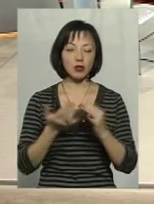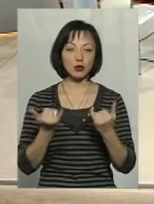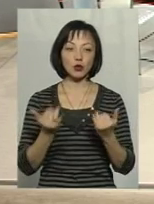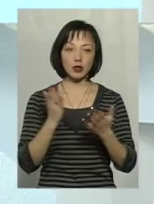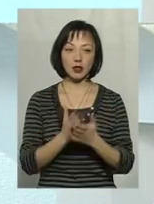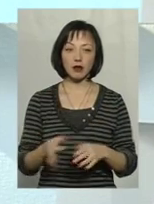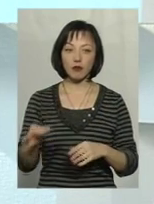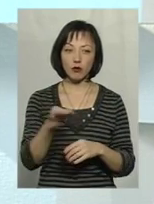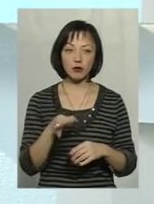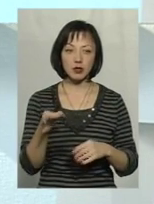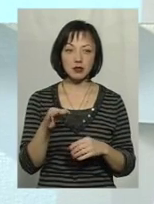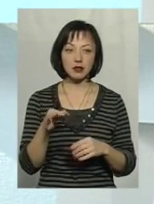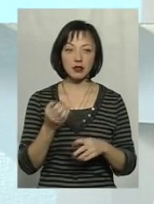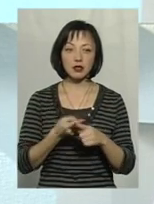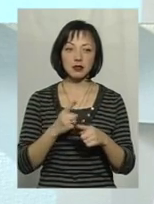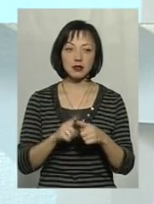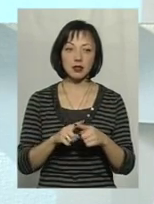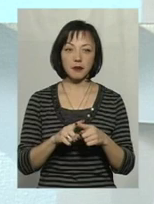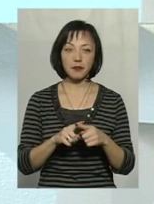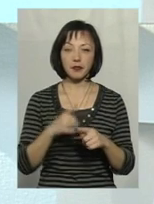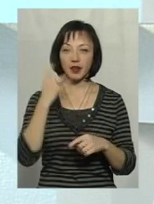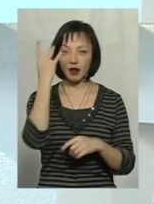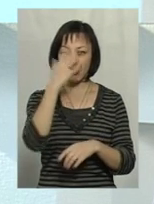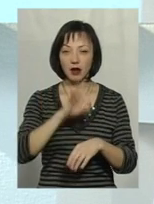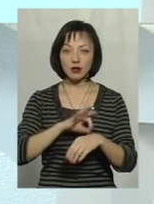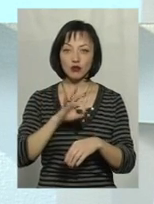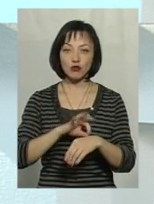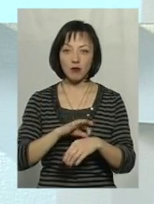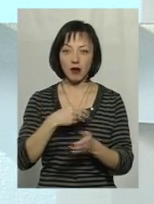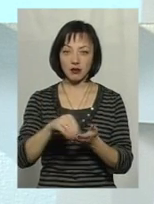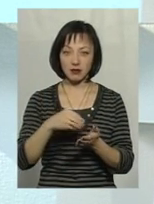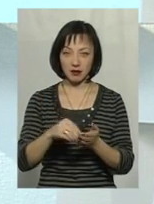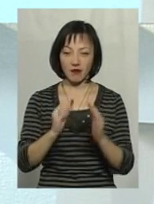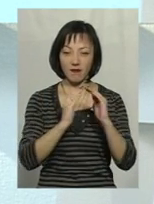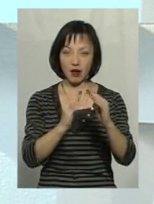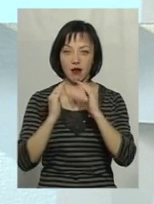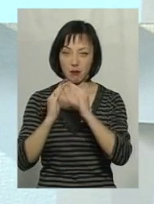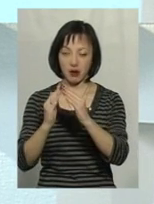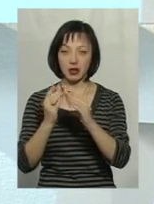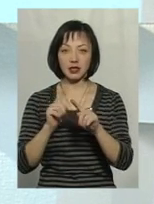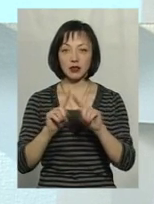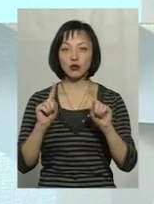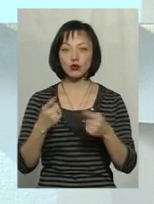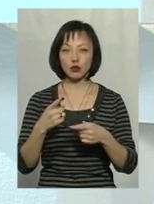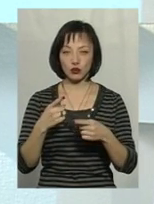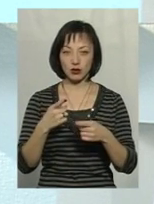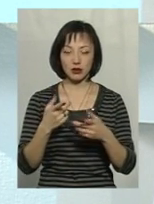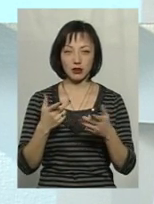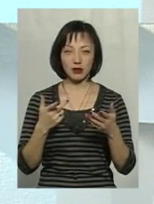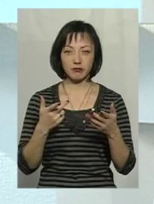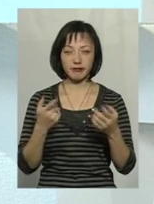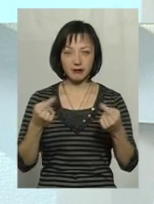Хмельниччині, поразила Хмельниччину. Це африканська чума на наших фермах. Це дуже боляче б'є,